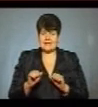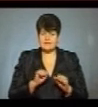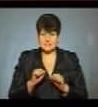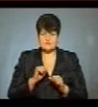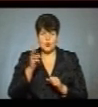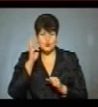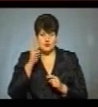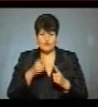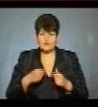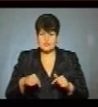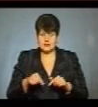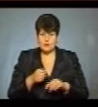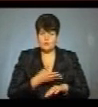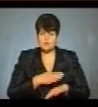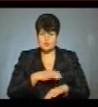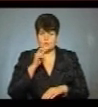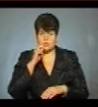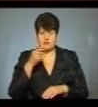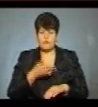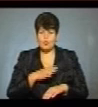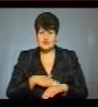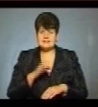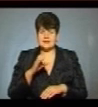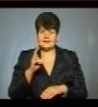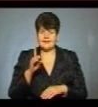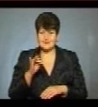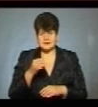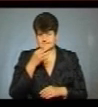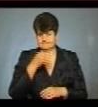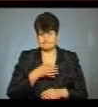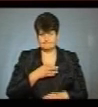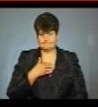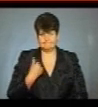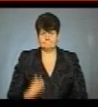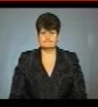консульського відділу посольства України в Польщі Світлана Криса не відповідає.